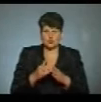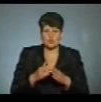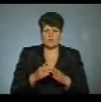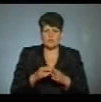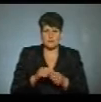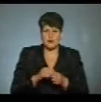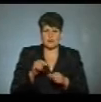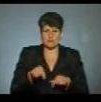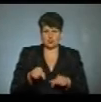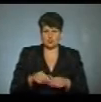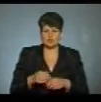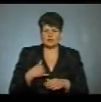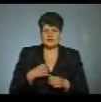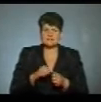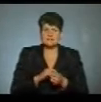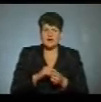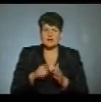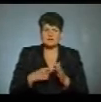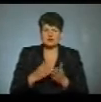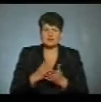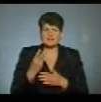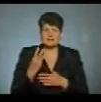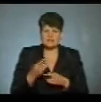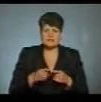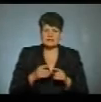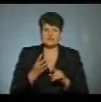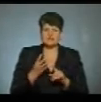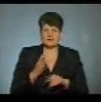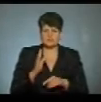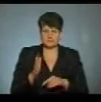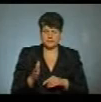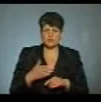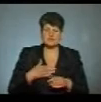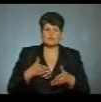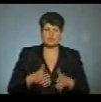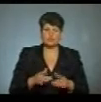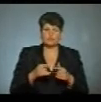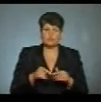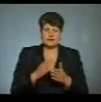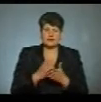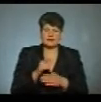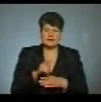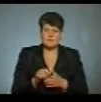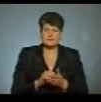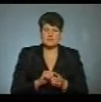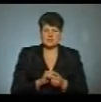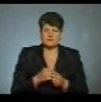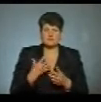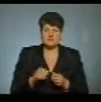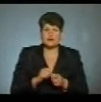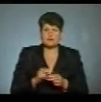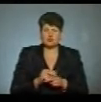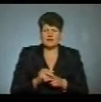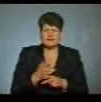прали тут. У нас в пральних машинок є три, це буде в нас четверта. У нас є в родильному відділі, та машинка, вже ми її ремонтували